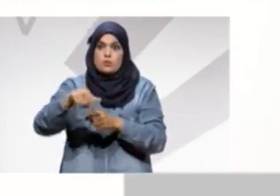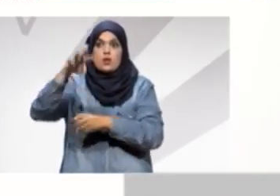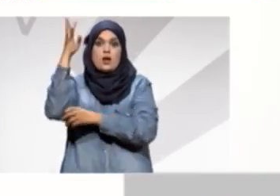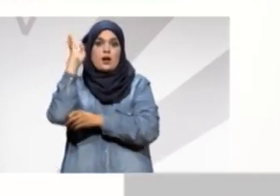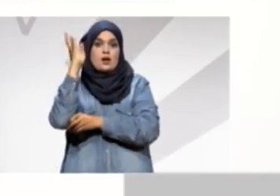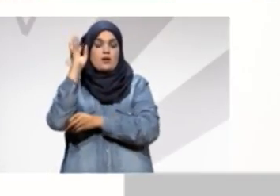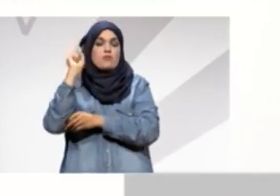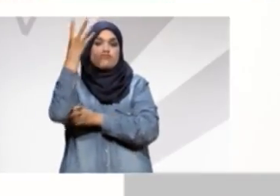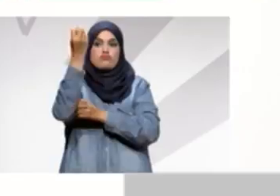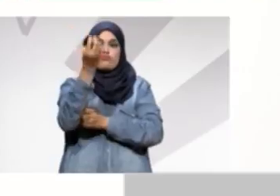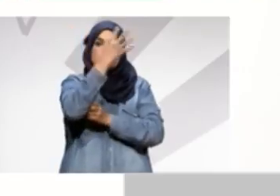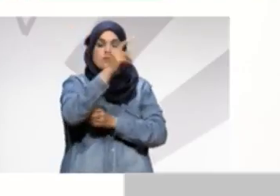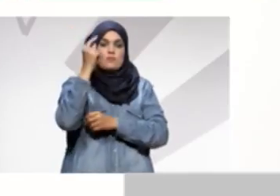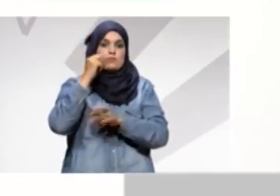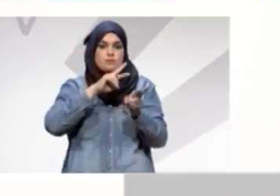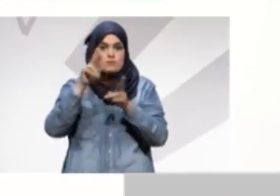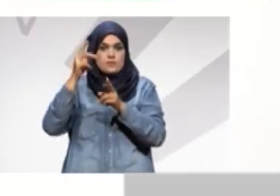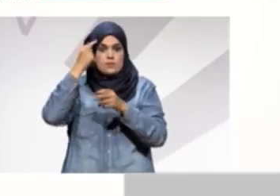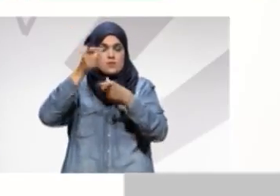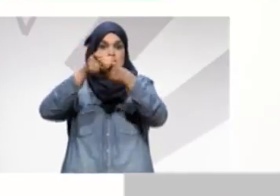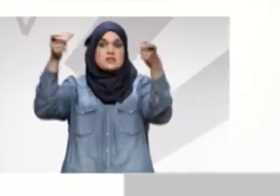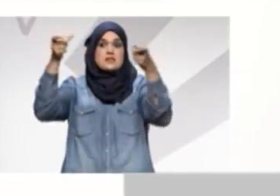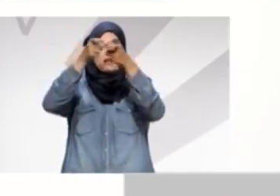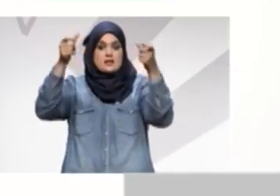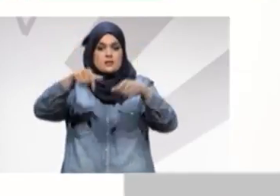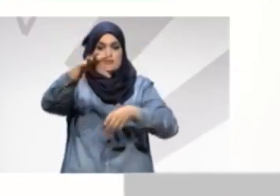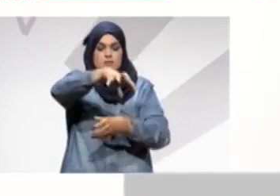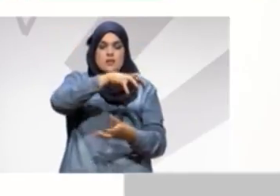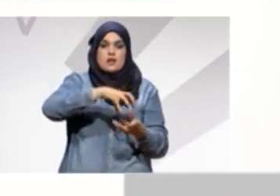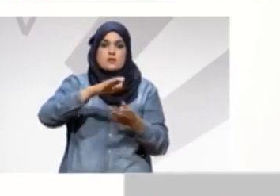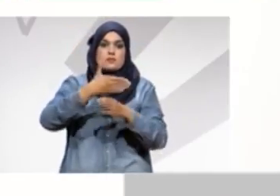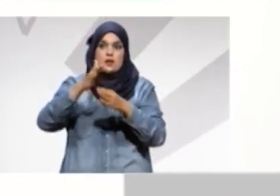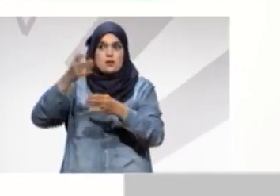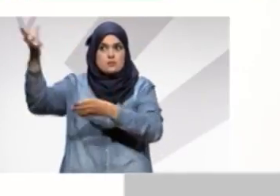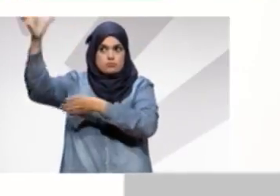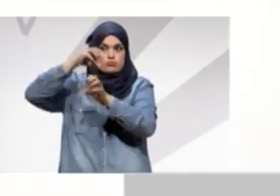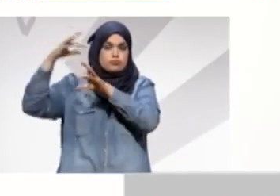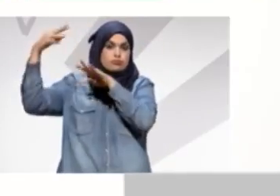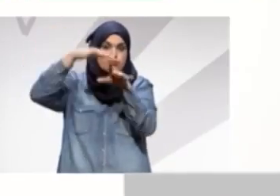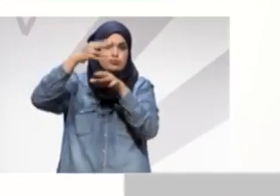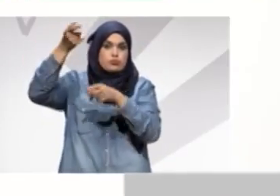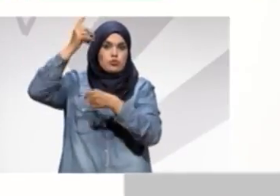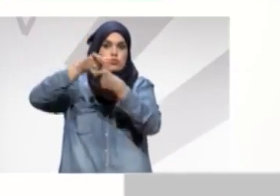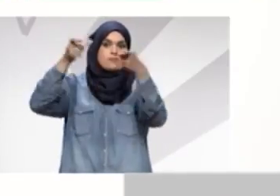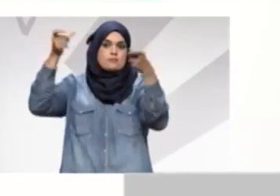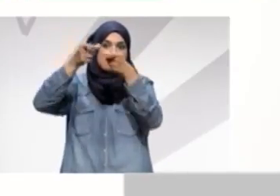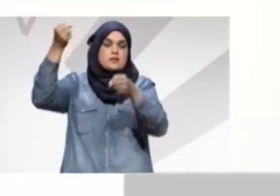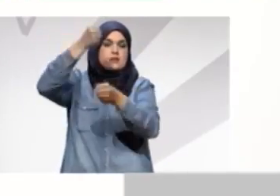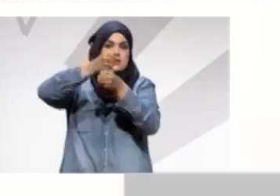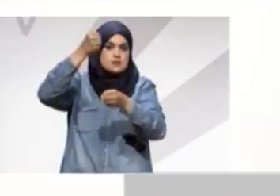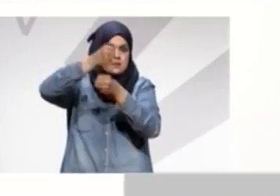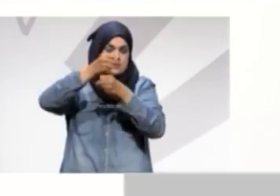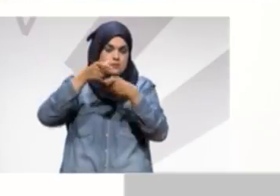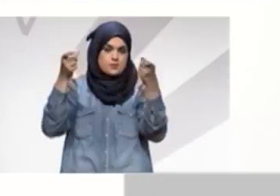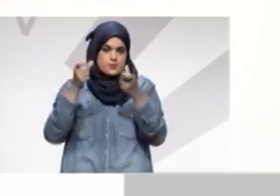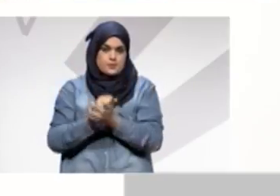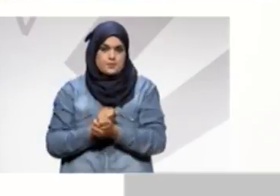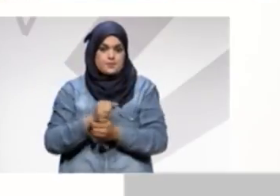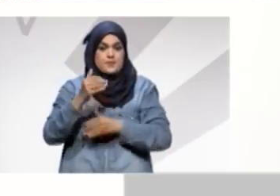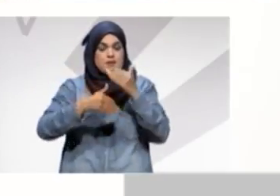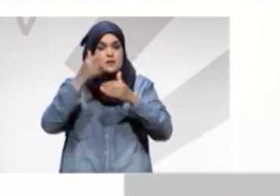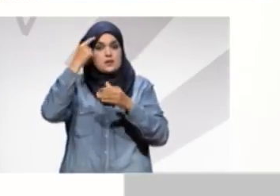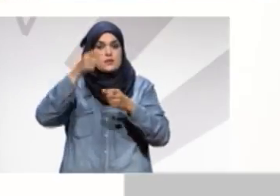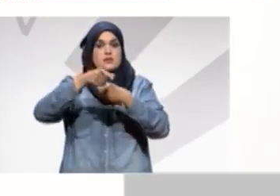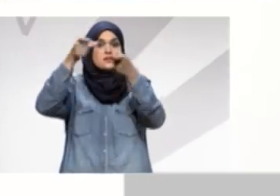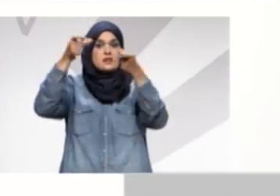في مجال الصناعي تهيئة المناطق الصناعية من أجل استقطاب المستثمرين وتسهيل العمل إحداث صناعات